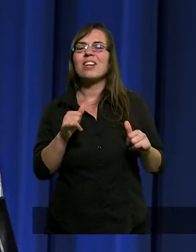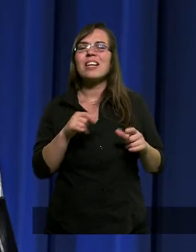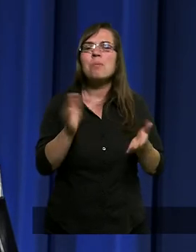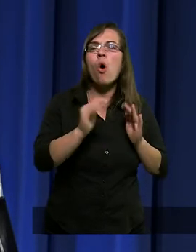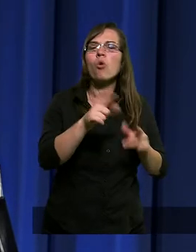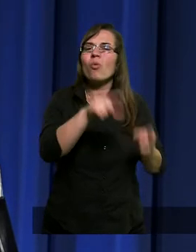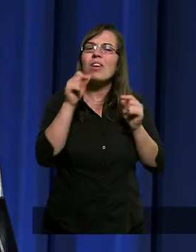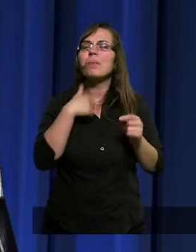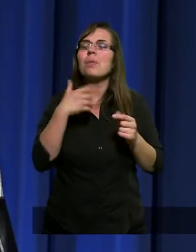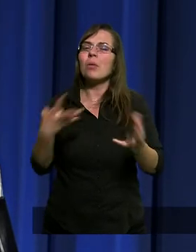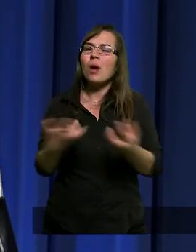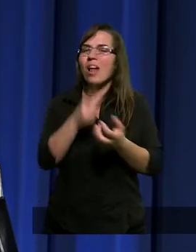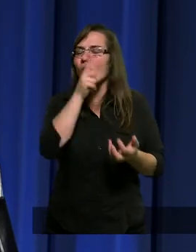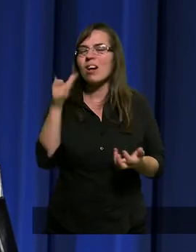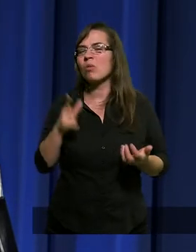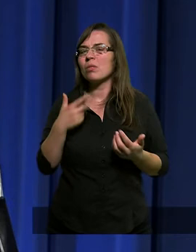innych sposobów nie ma.